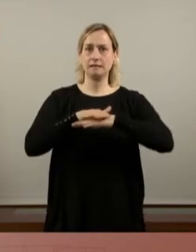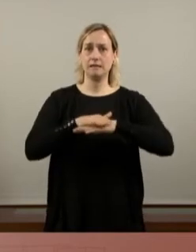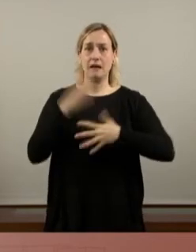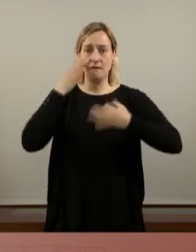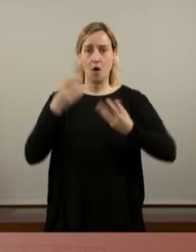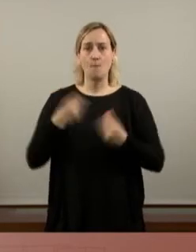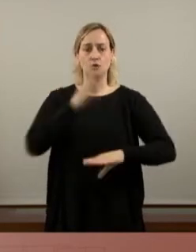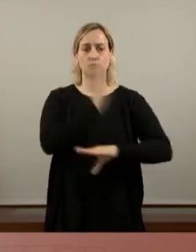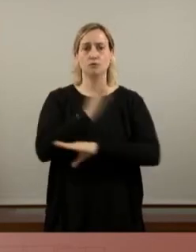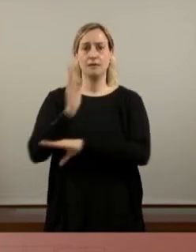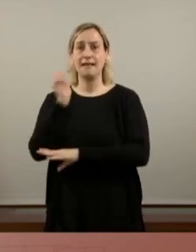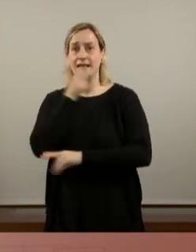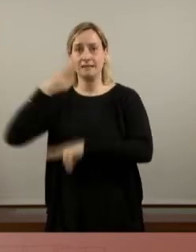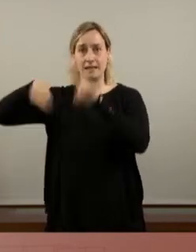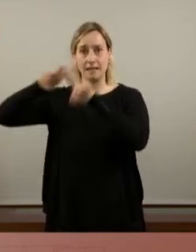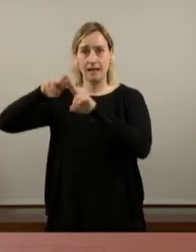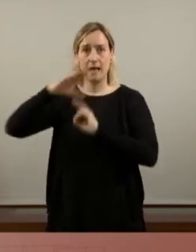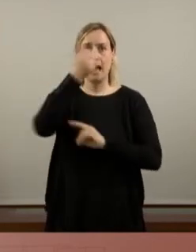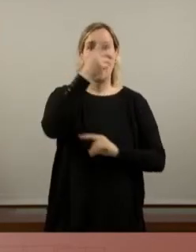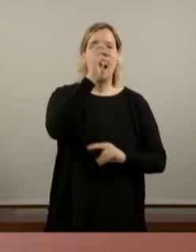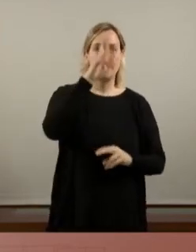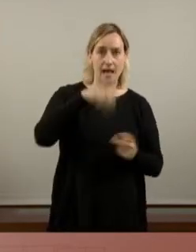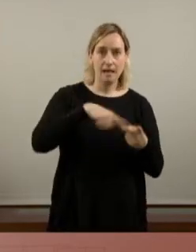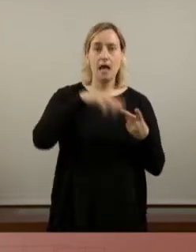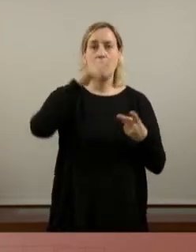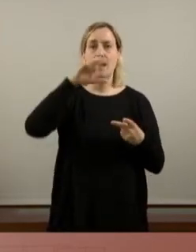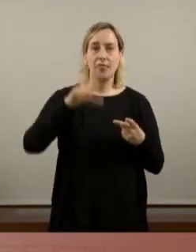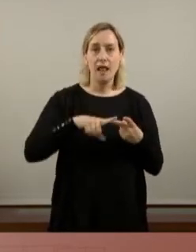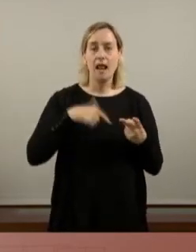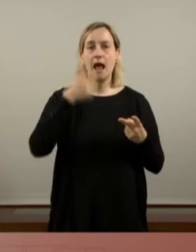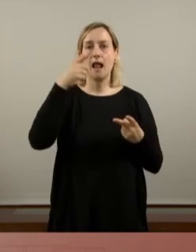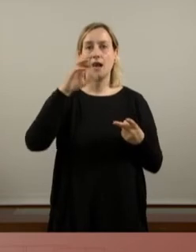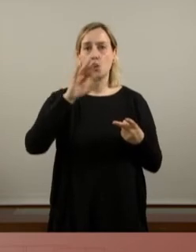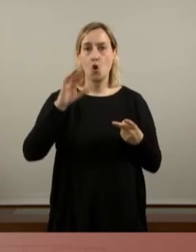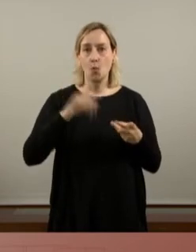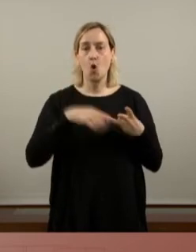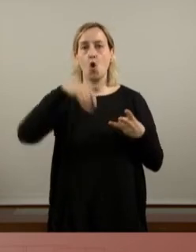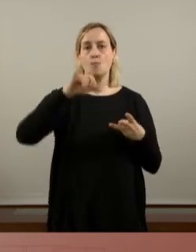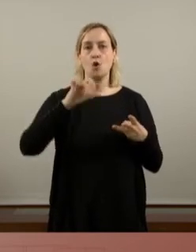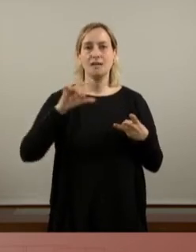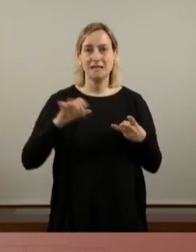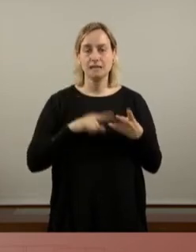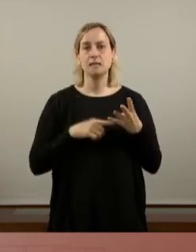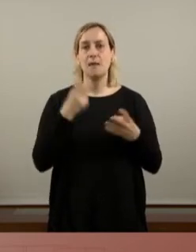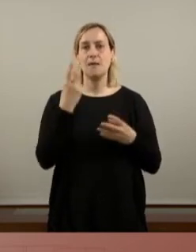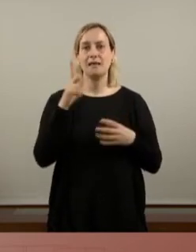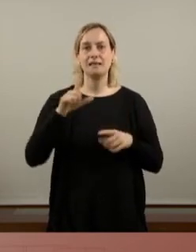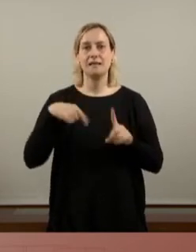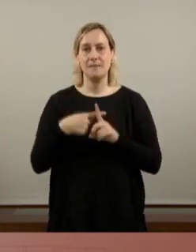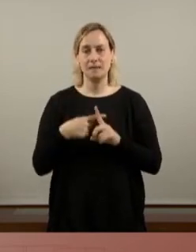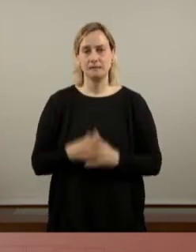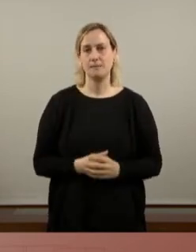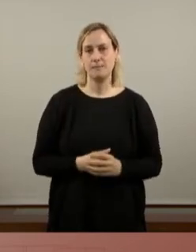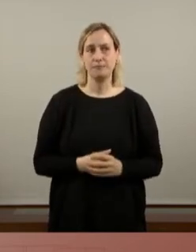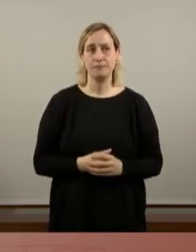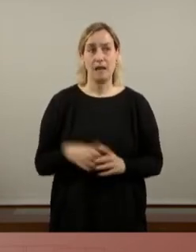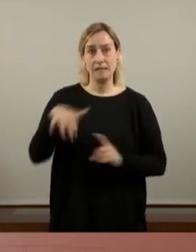acusats per la Generalitat l'Adrià, el Marcel, el Garrobo, el Moïsès, els del 27 i més. Al nostre voltant